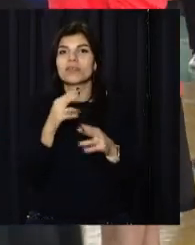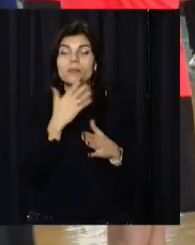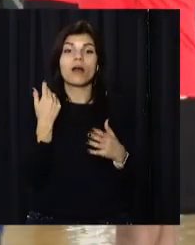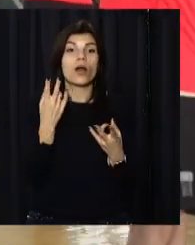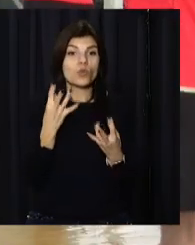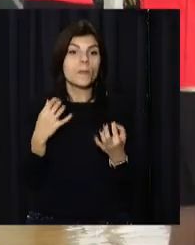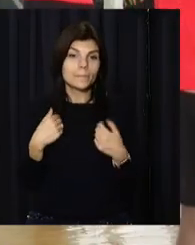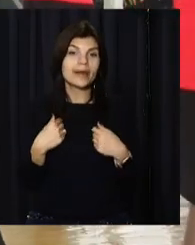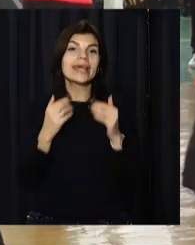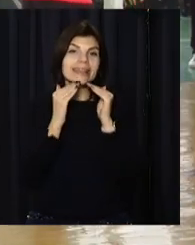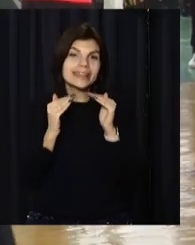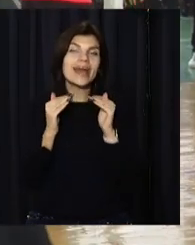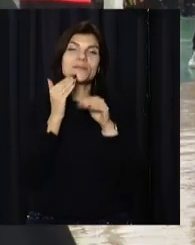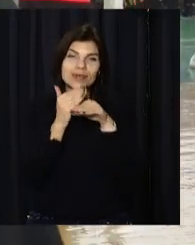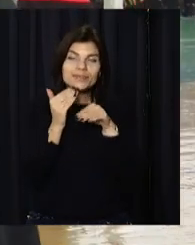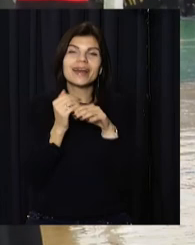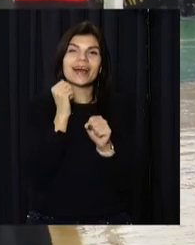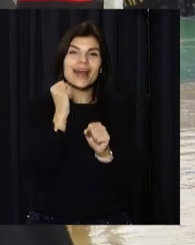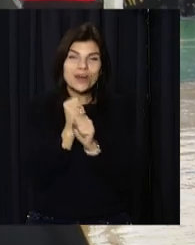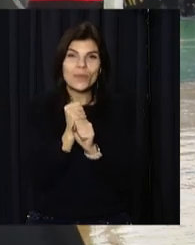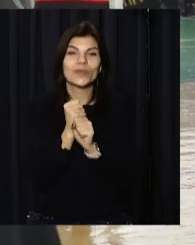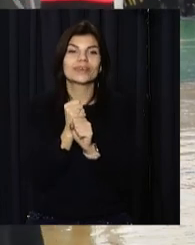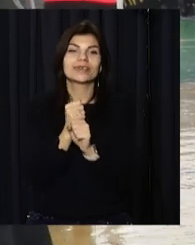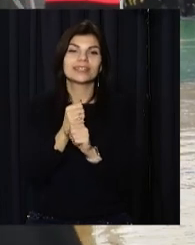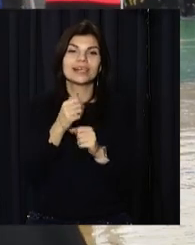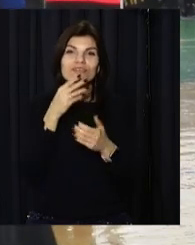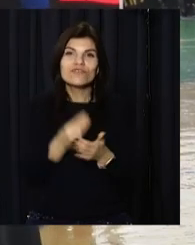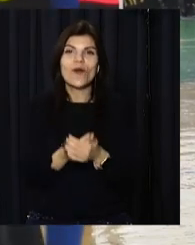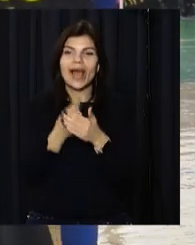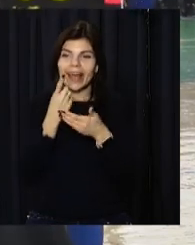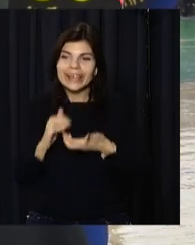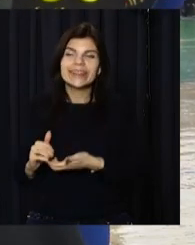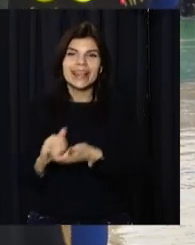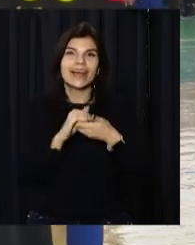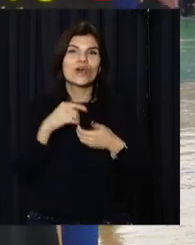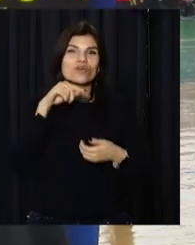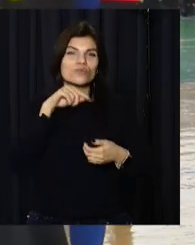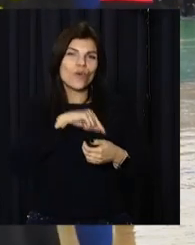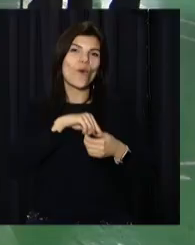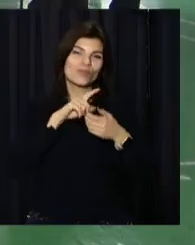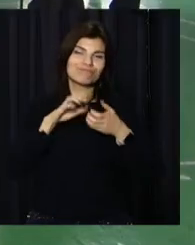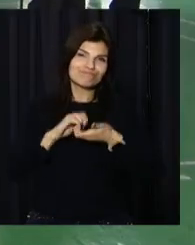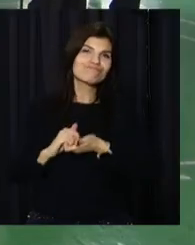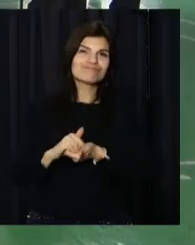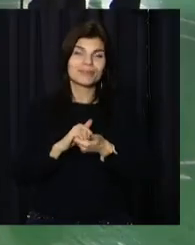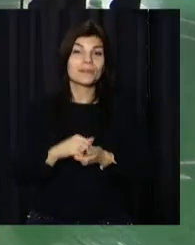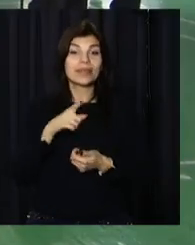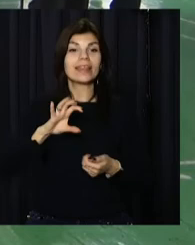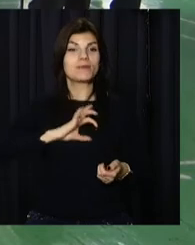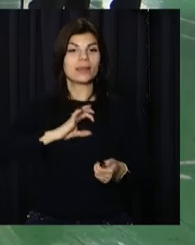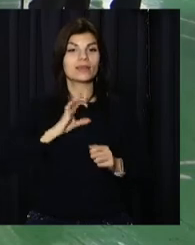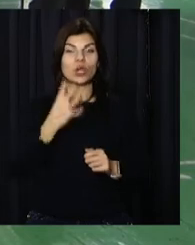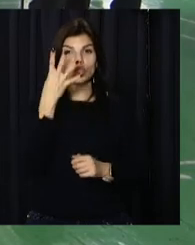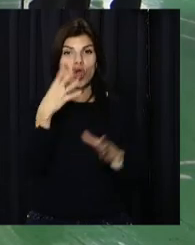але ми тихенько робимо, спортсмени, своє єднання, своє діло, виховуємо молодь. Медалями нагородили